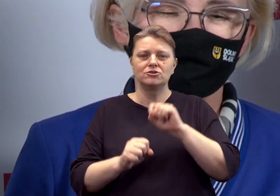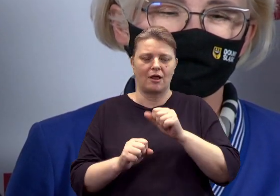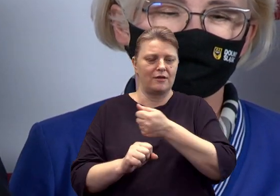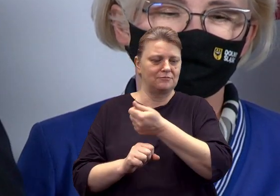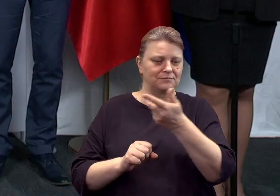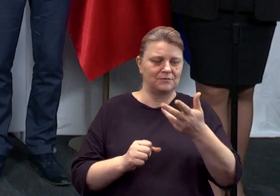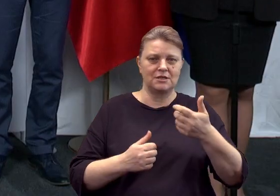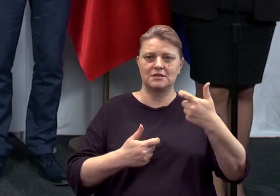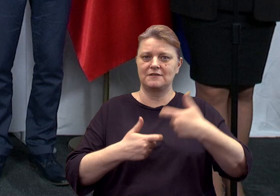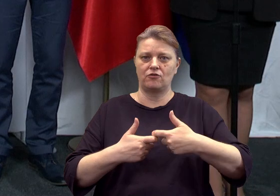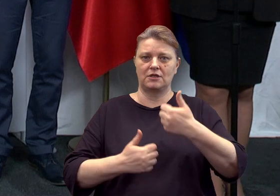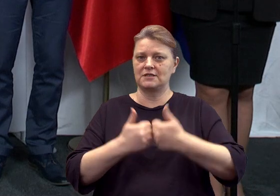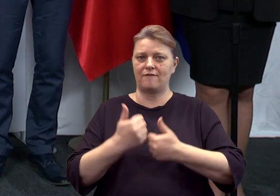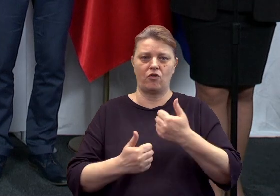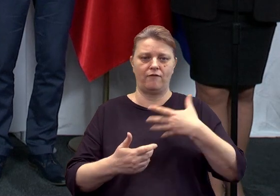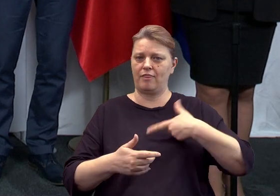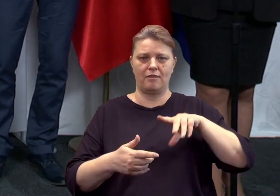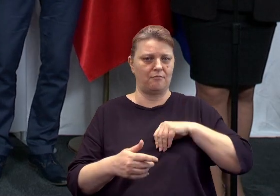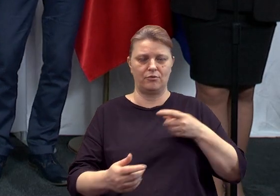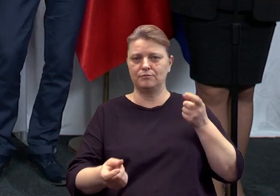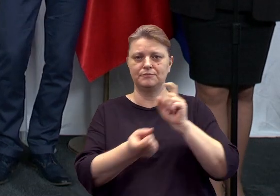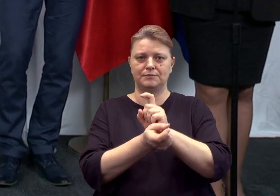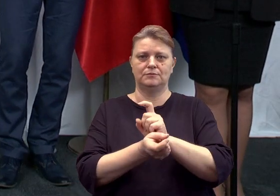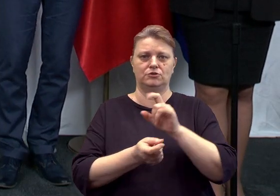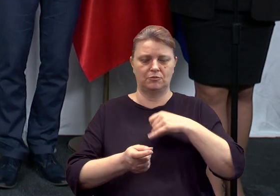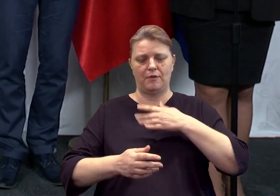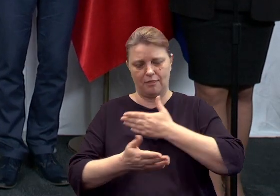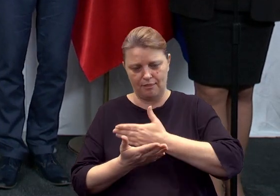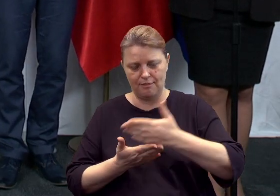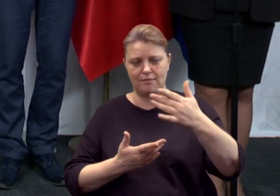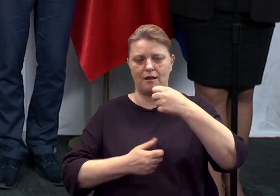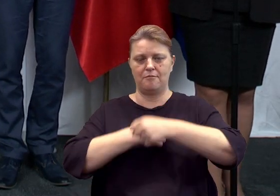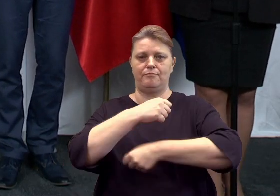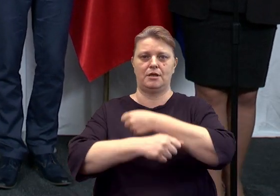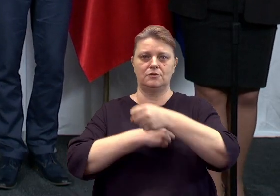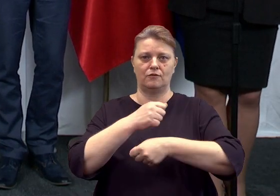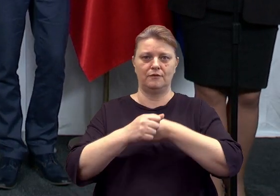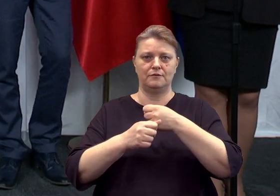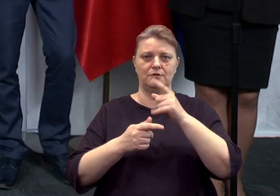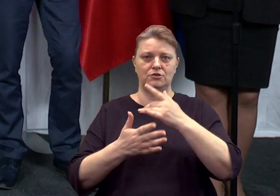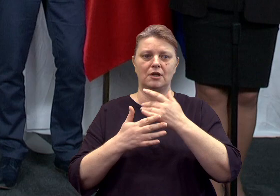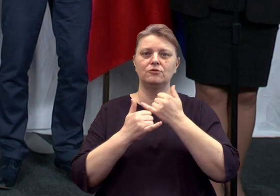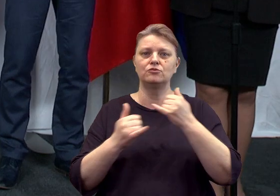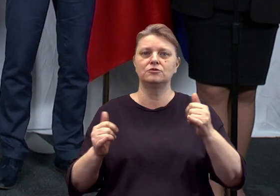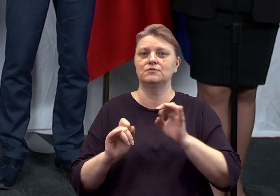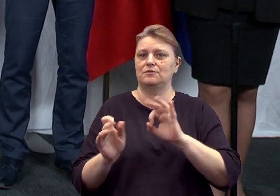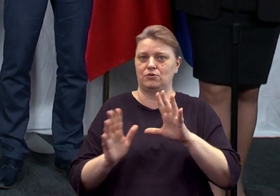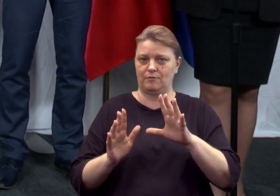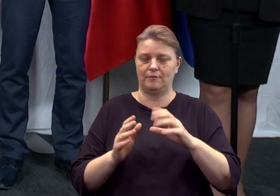nie zakwestionował konieczności dalszych prac szczegółowych już nad poszczególnymi rozwiązaniami.